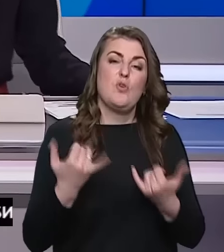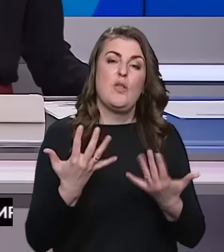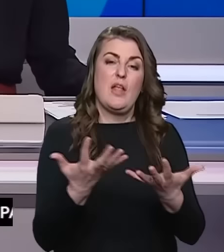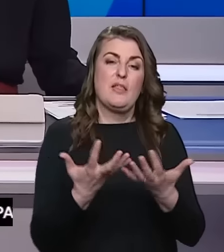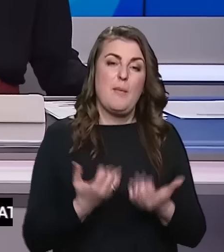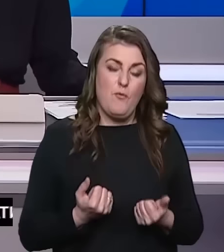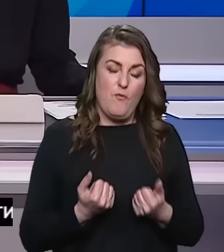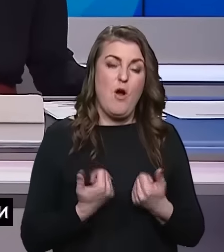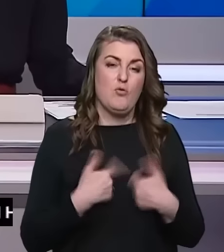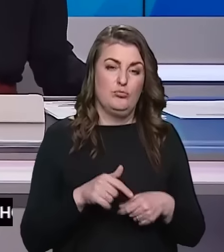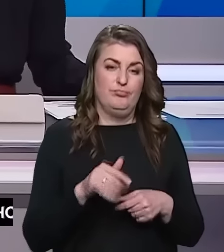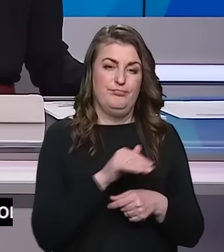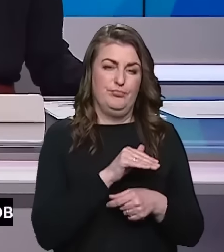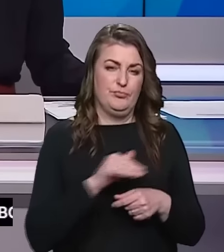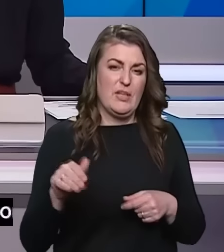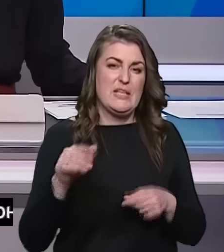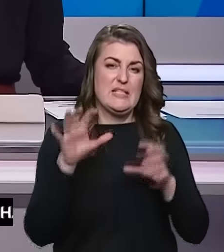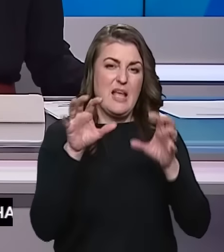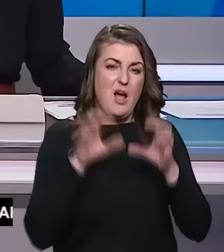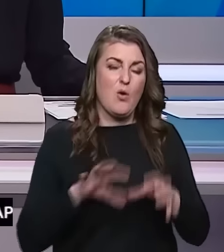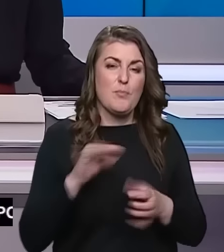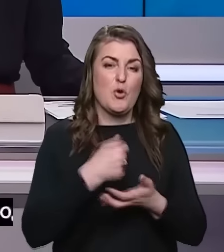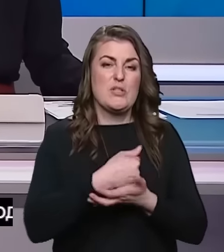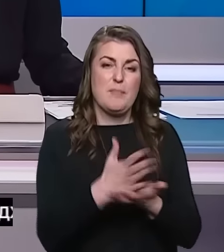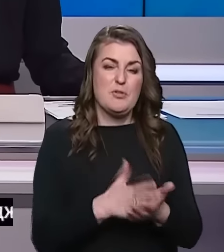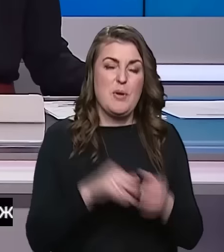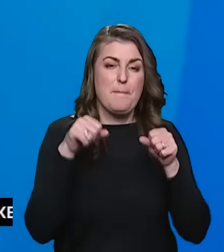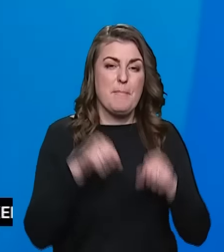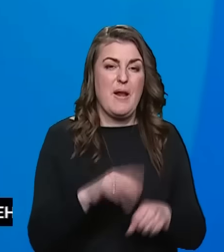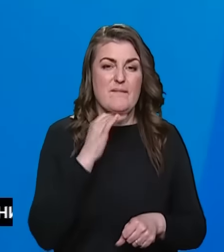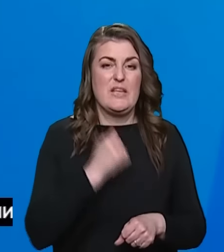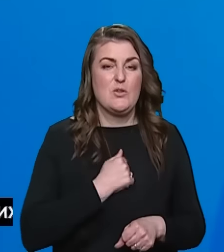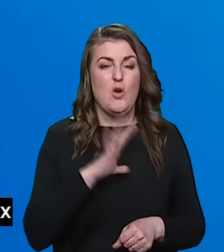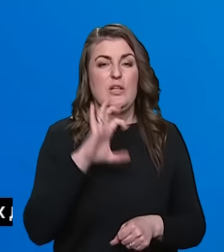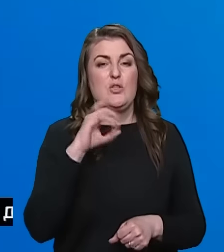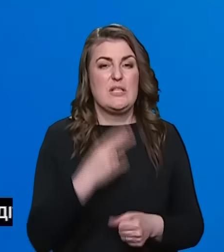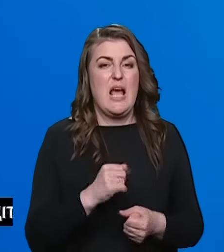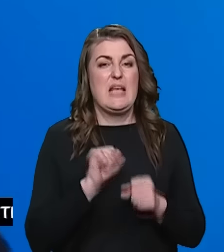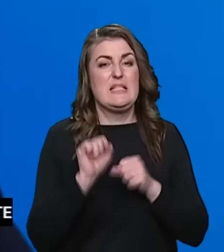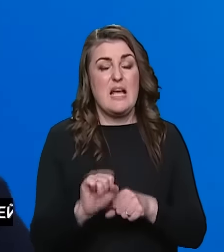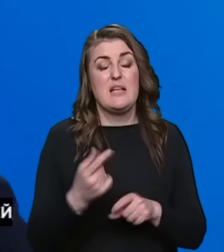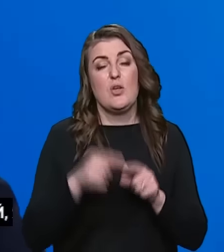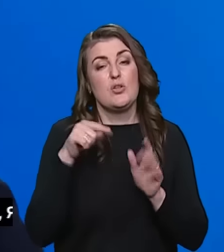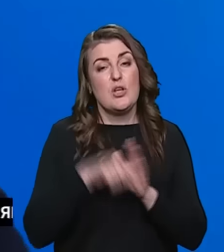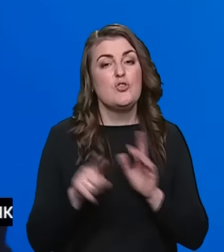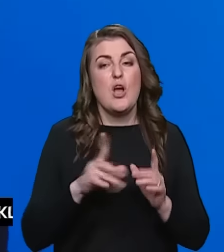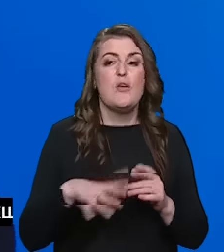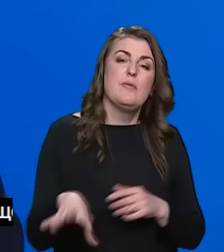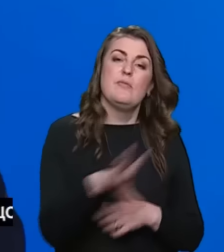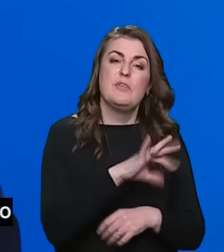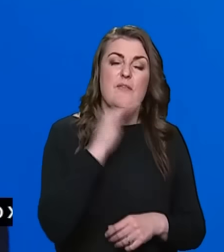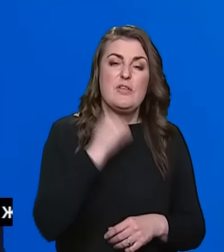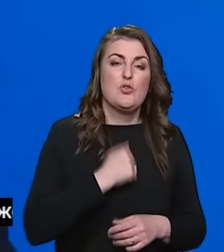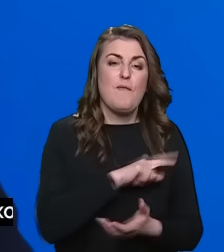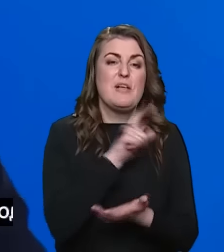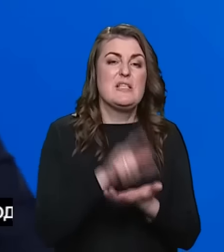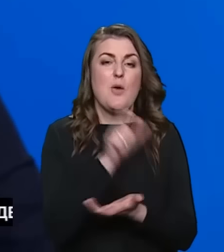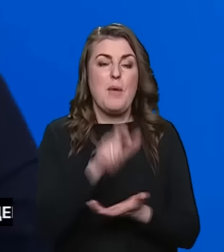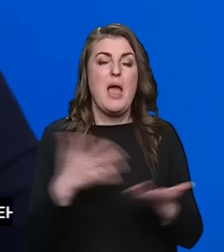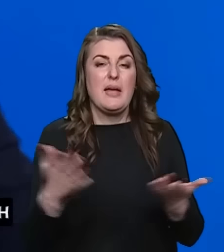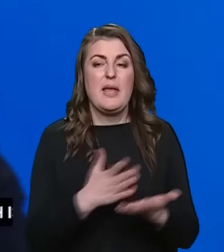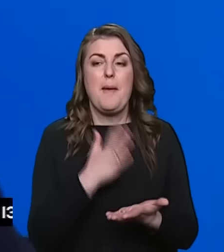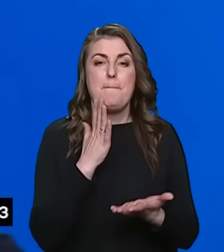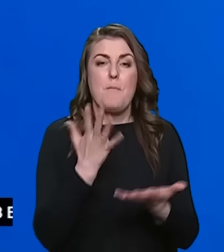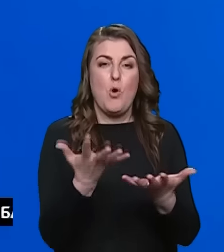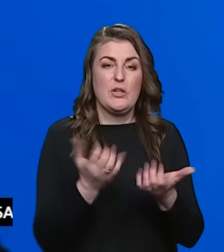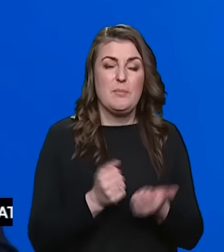набирає чинності закон про забезпечення прав військових на соціальний захист, а це означає, що всі військовозобов'язані, які